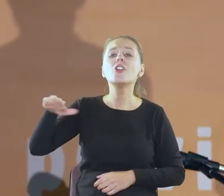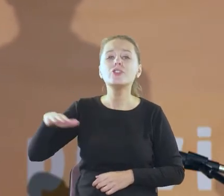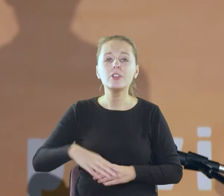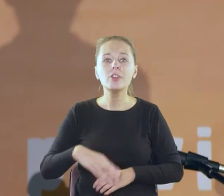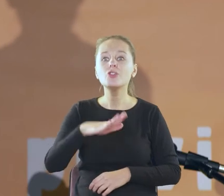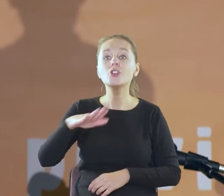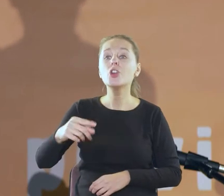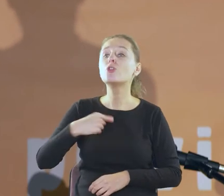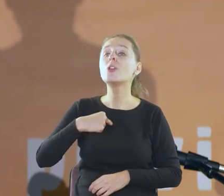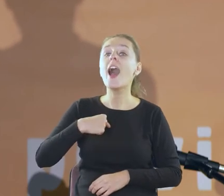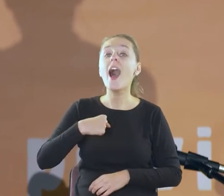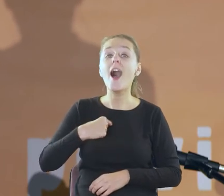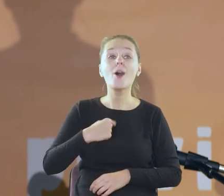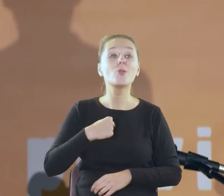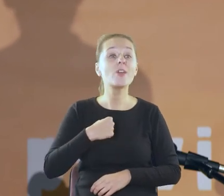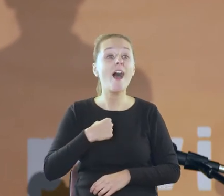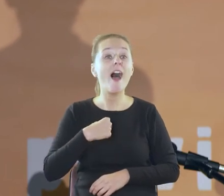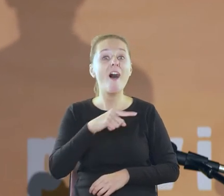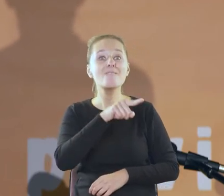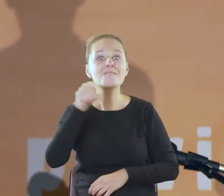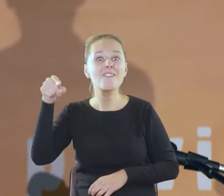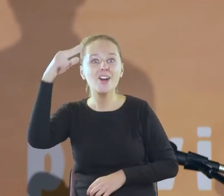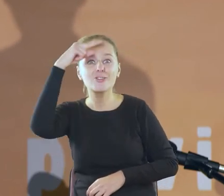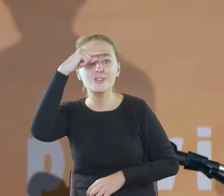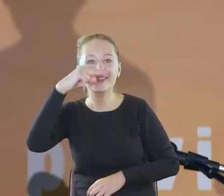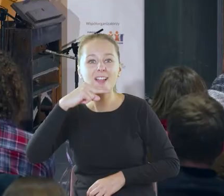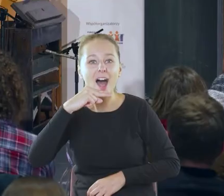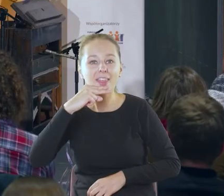ja dzieci, wasz tato.